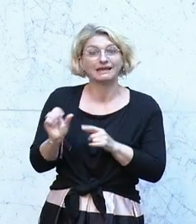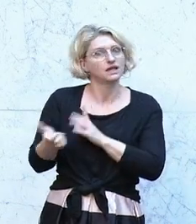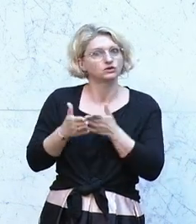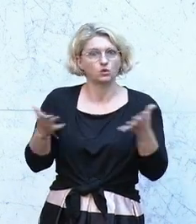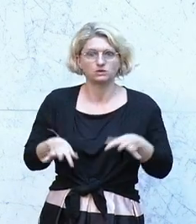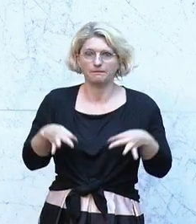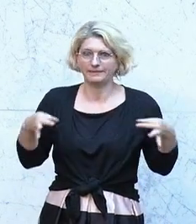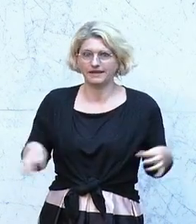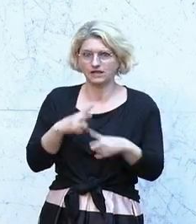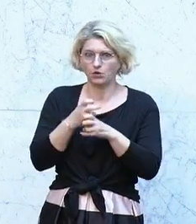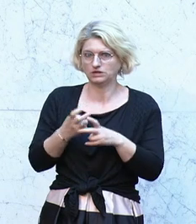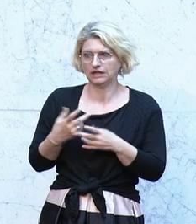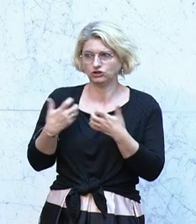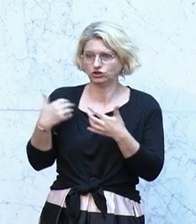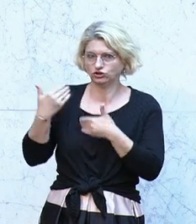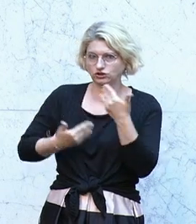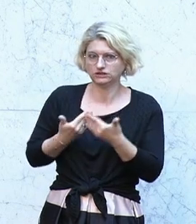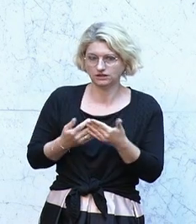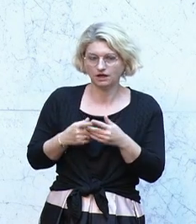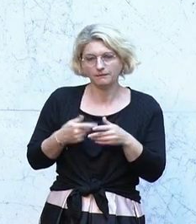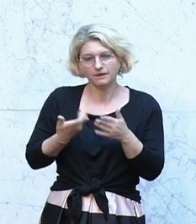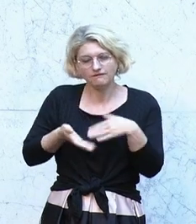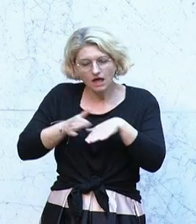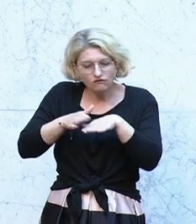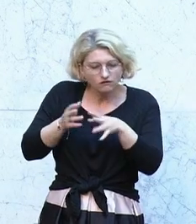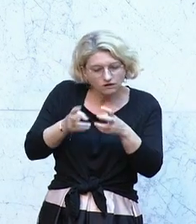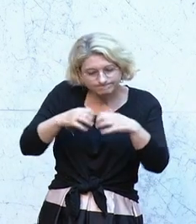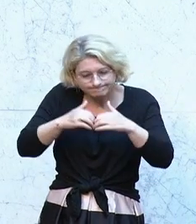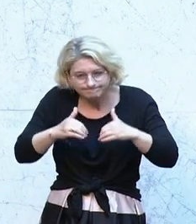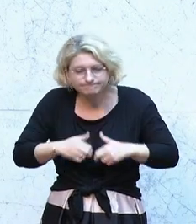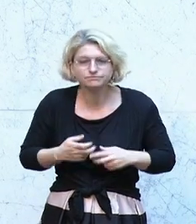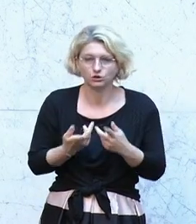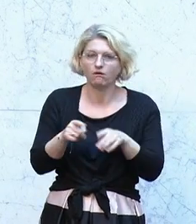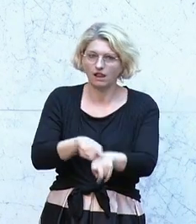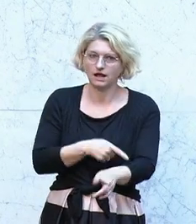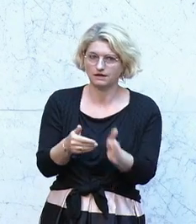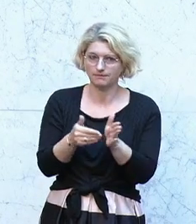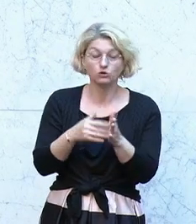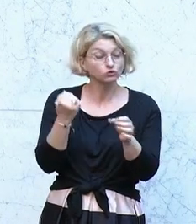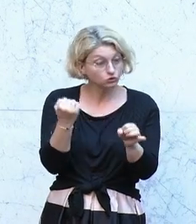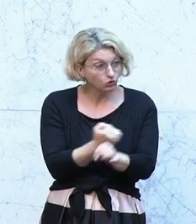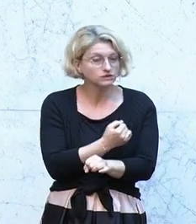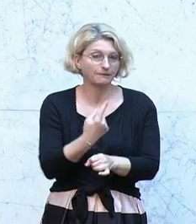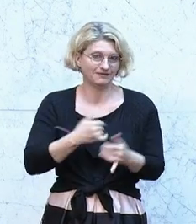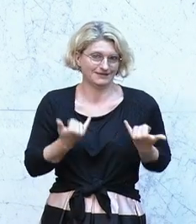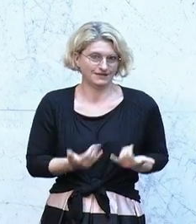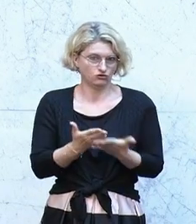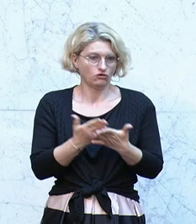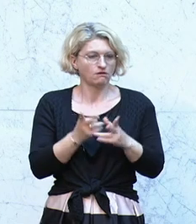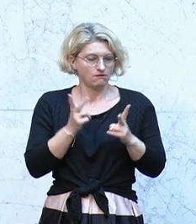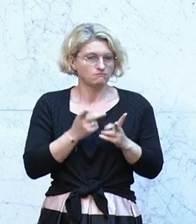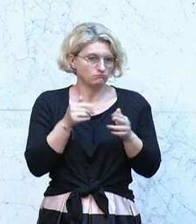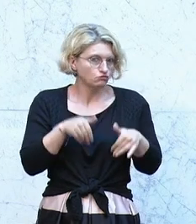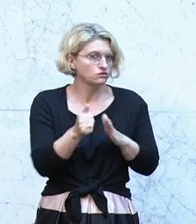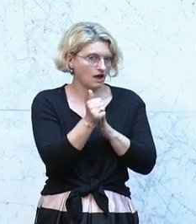Geschichte wird noch lange dauern. Trotzdem kommen wir aber nicht umhin, damit zu beginnen, zu formulieren, was die